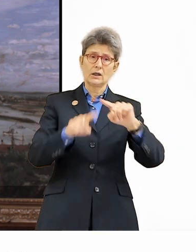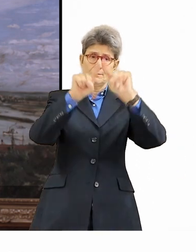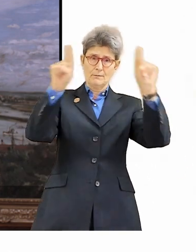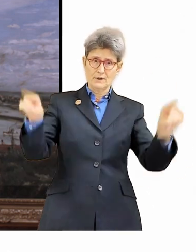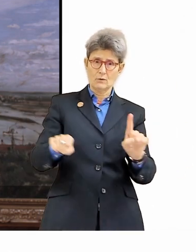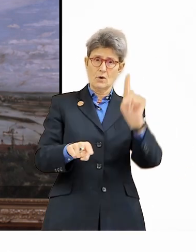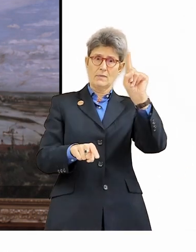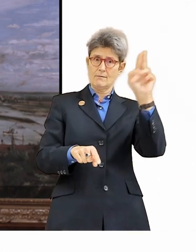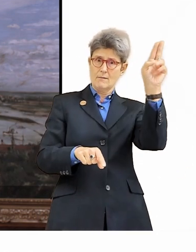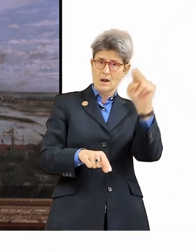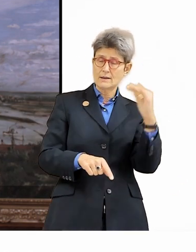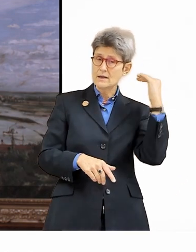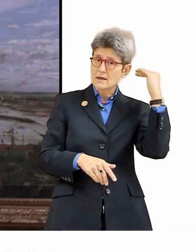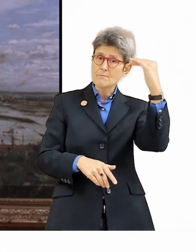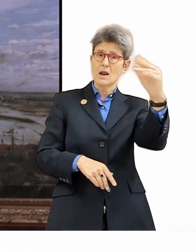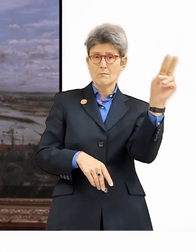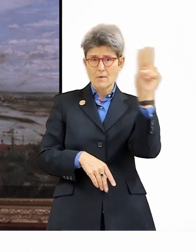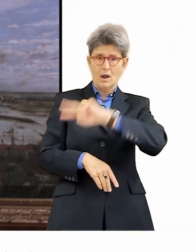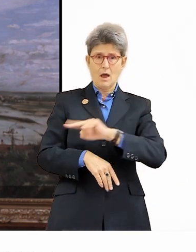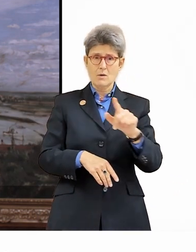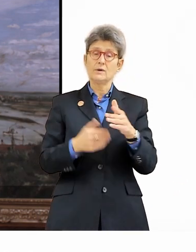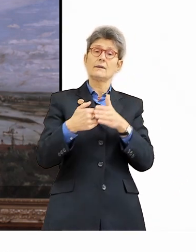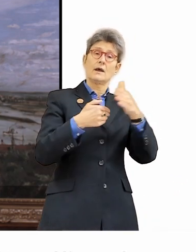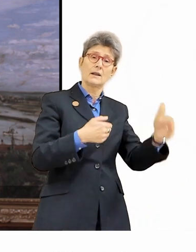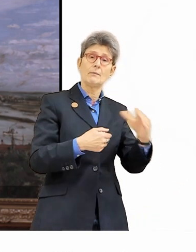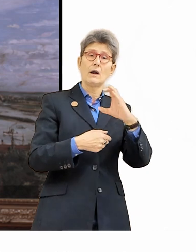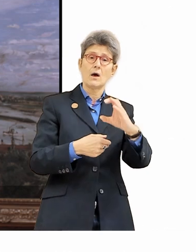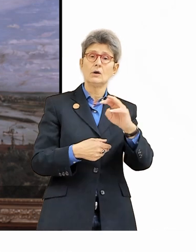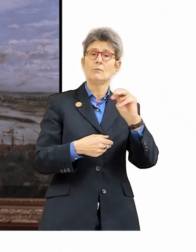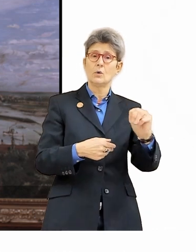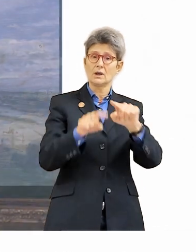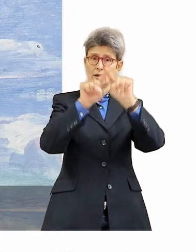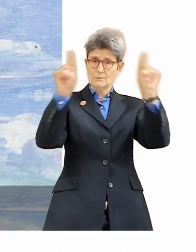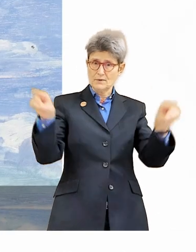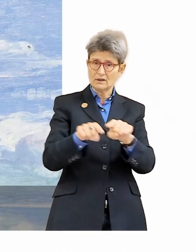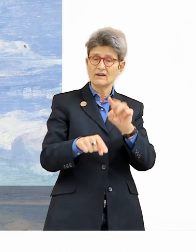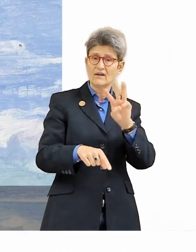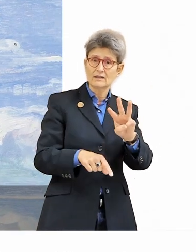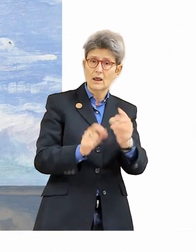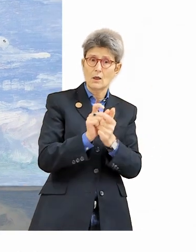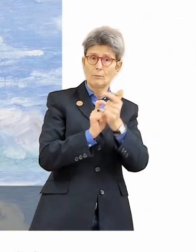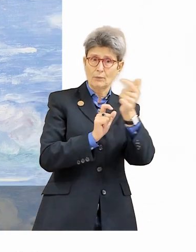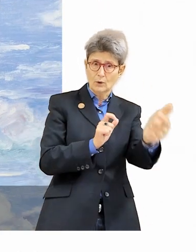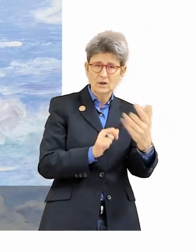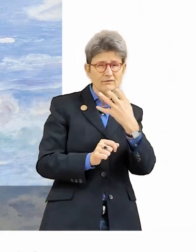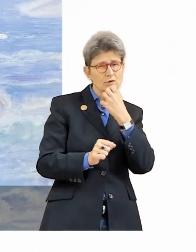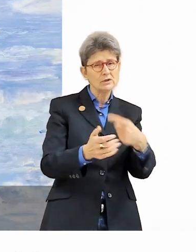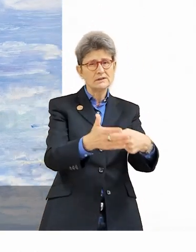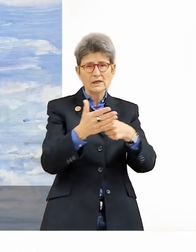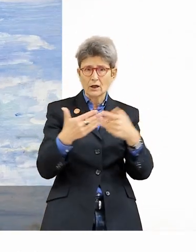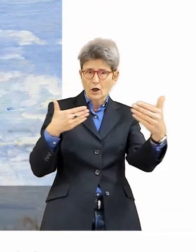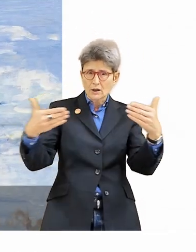Hansestadt spricht, die damals eben auch einen großen Boom erlebt hat. Und Korinth überwölbt das Ganze mit einem blauen Himmel, durch den eben auch die